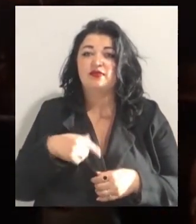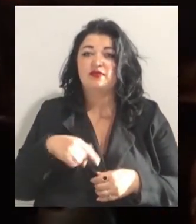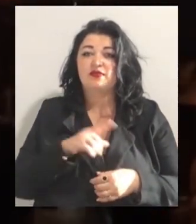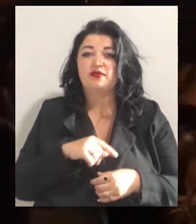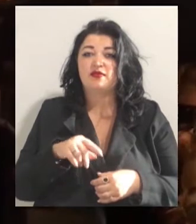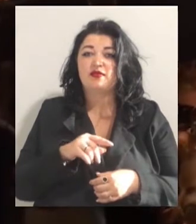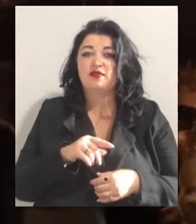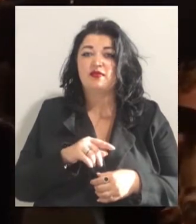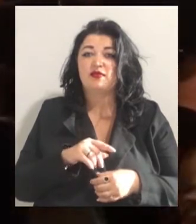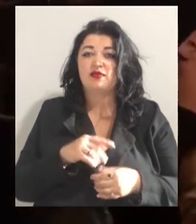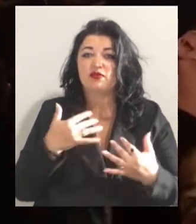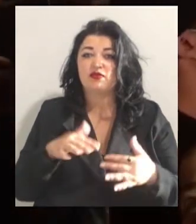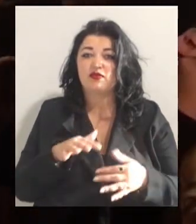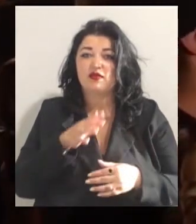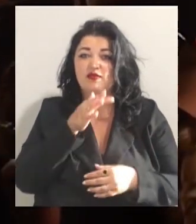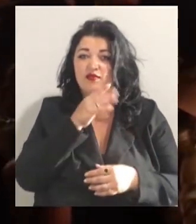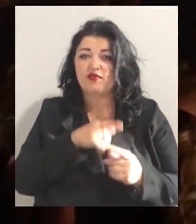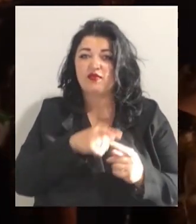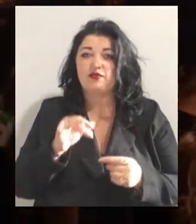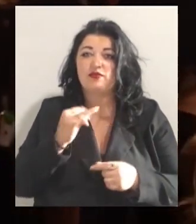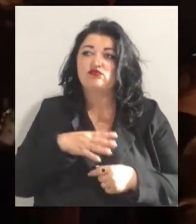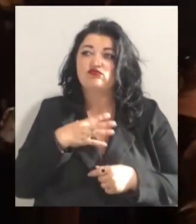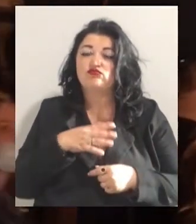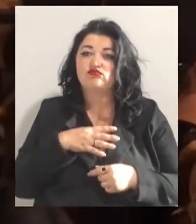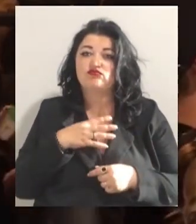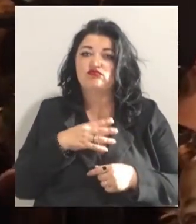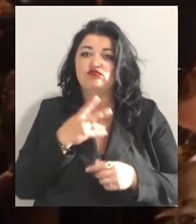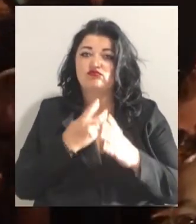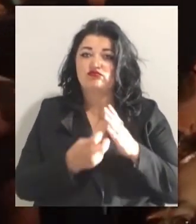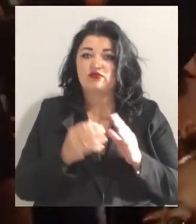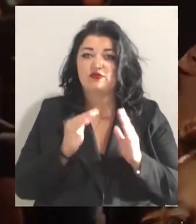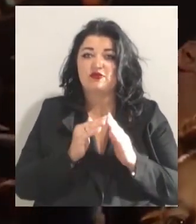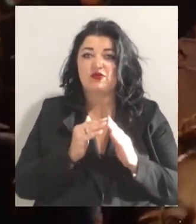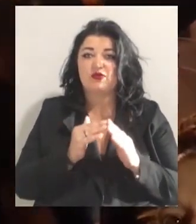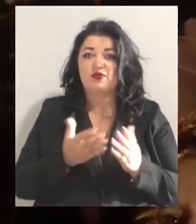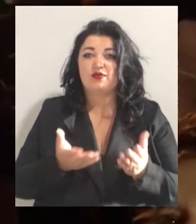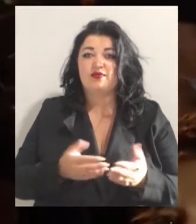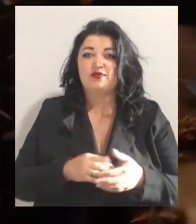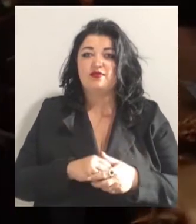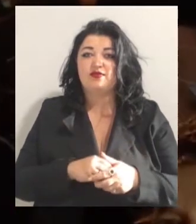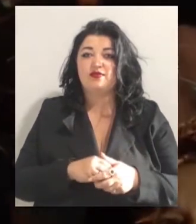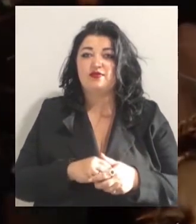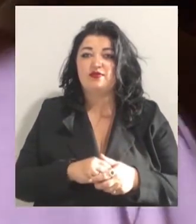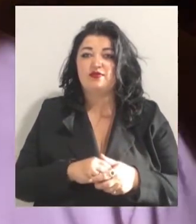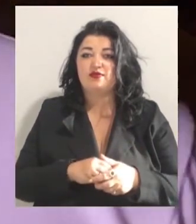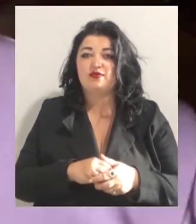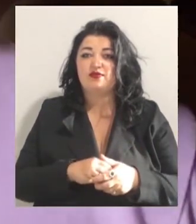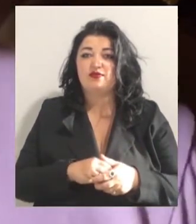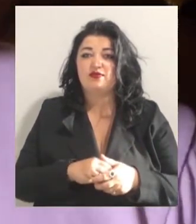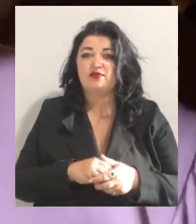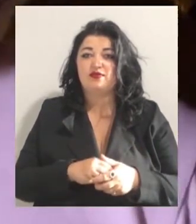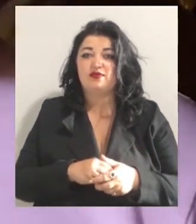Не знаю, що чекати осіння, тому що також вважається, що ми будемо закрити і не зможемо далі працювати.